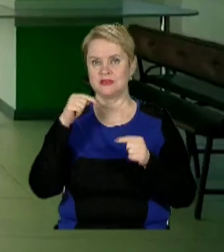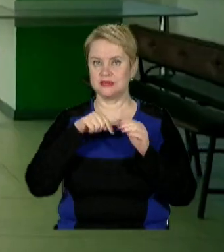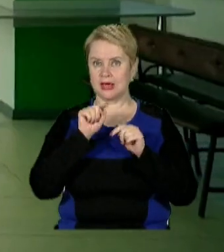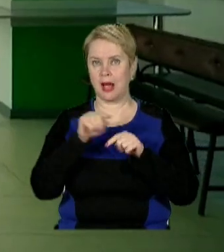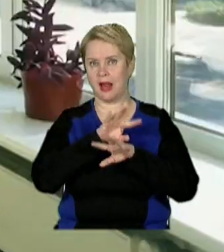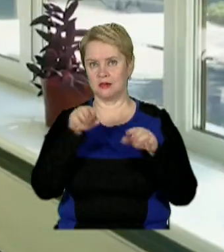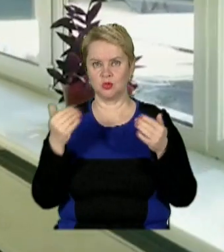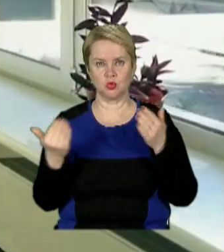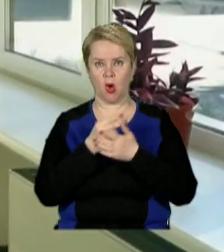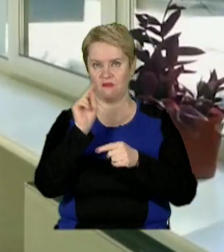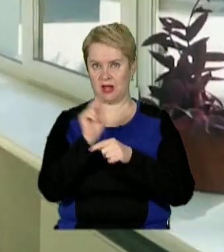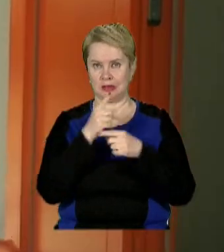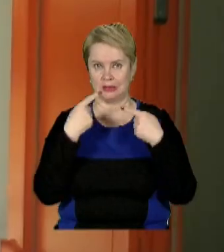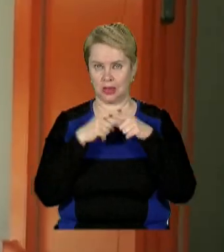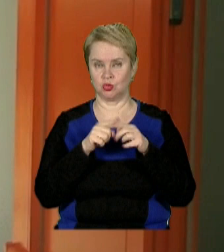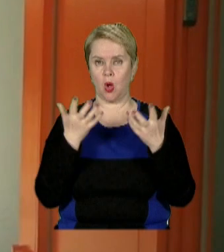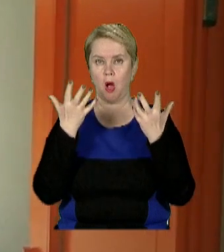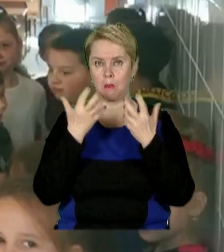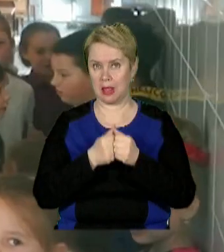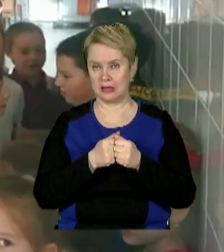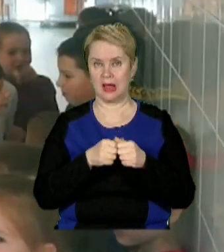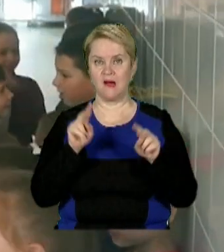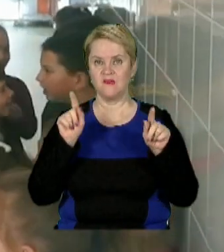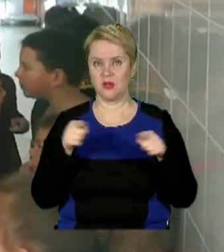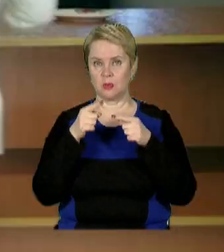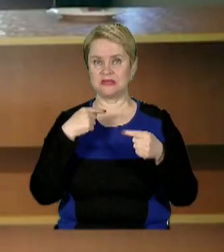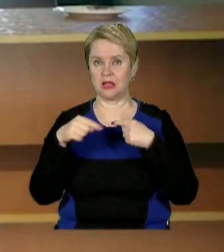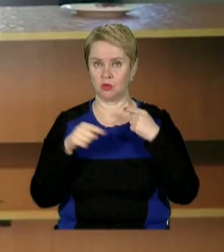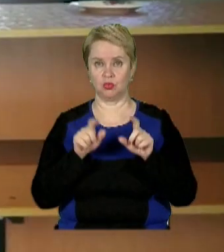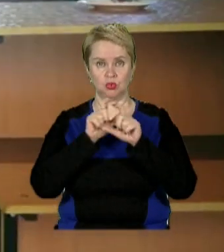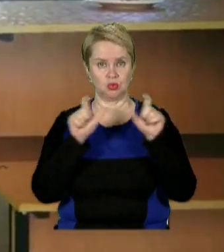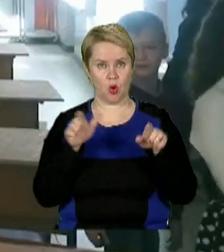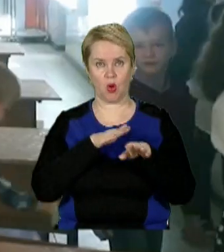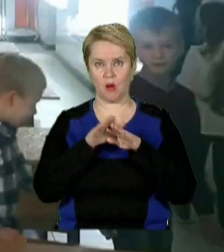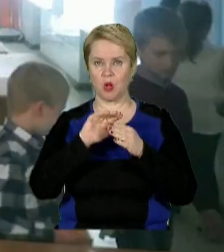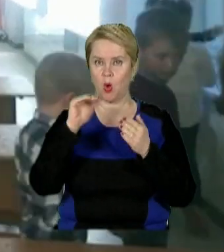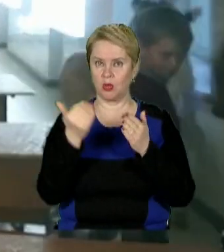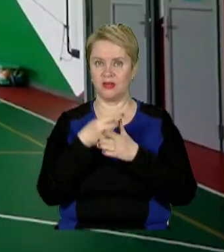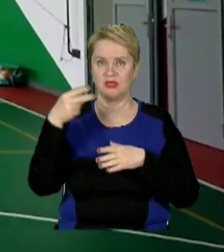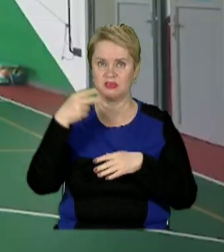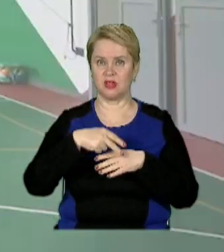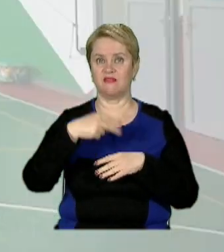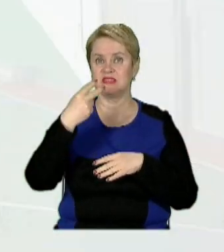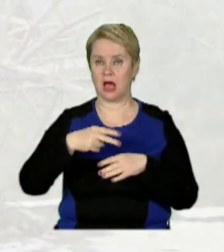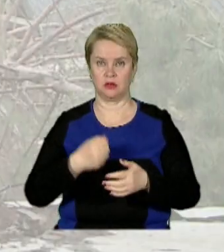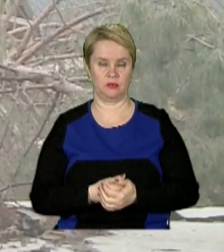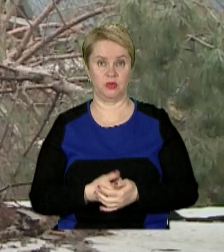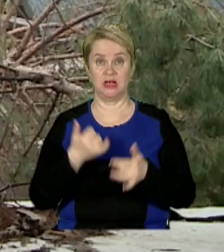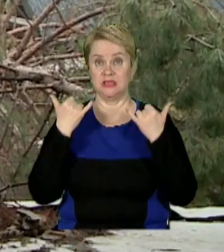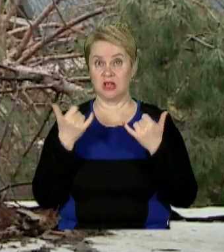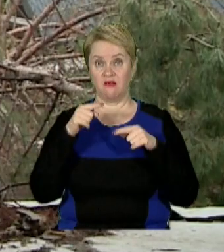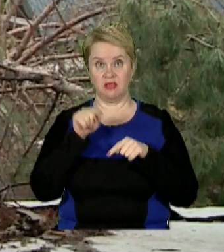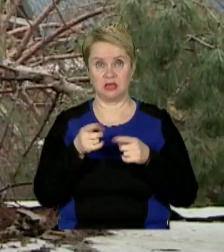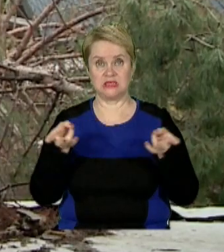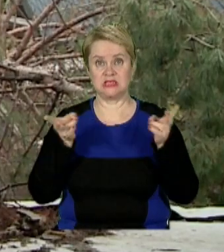і зсередини, з новим ремонтом, технічним обладнанням та відбудованим стадіоном. Школу капітально оновили у 2020-му. Зараз же